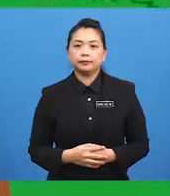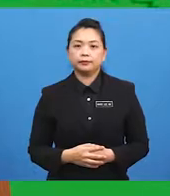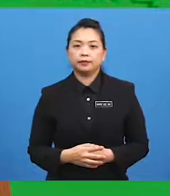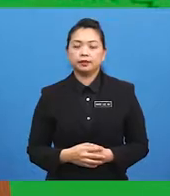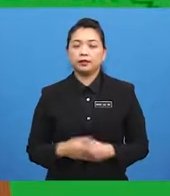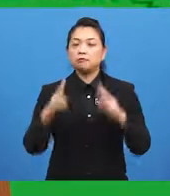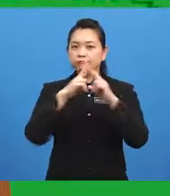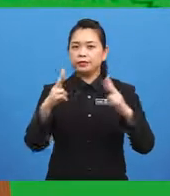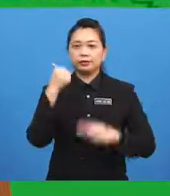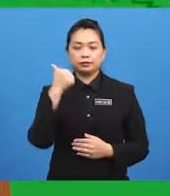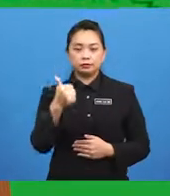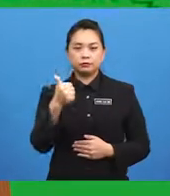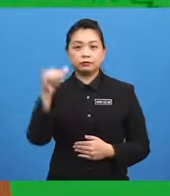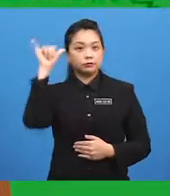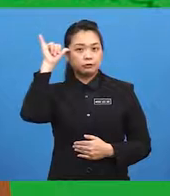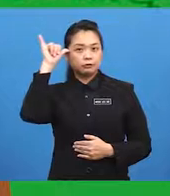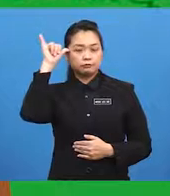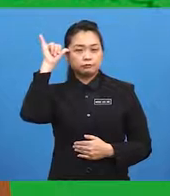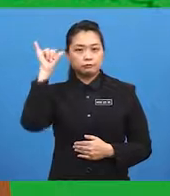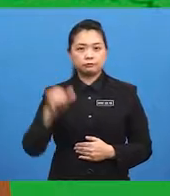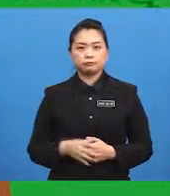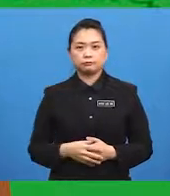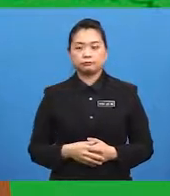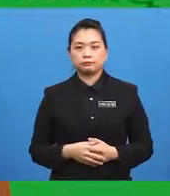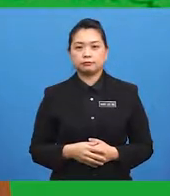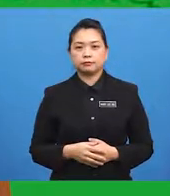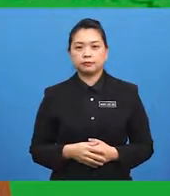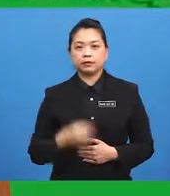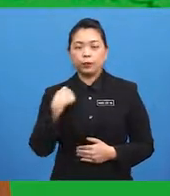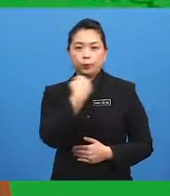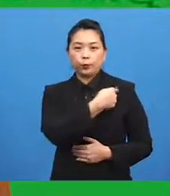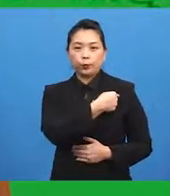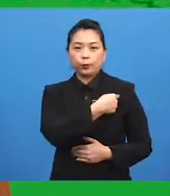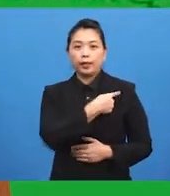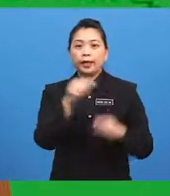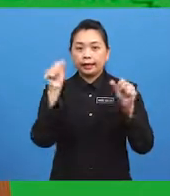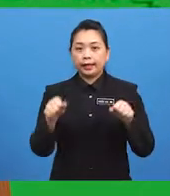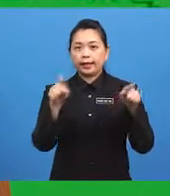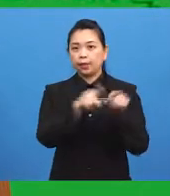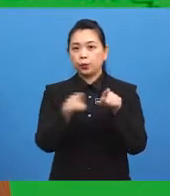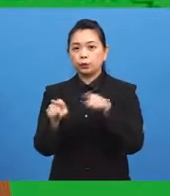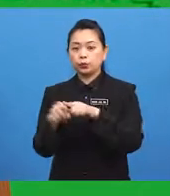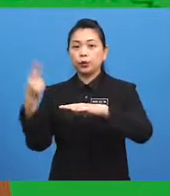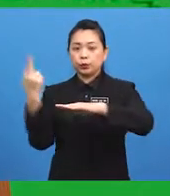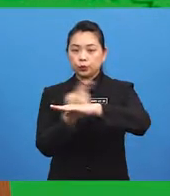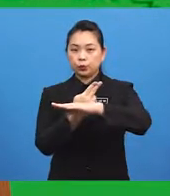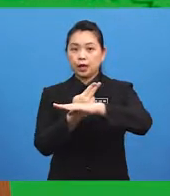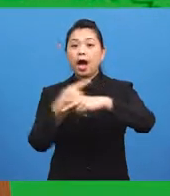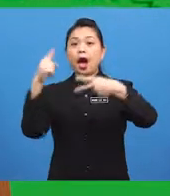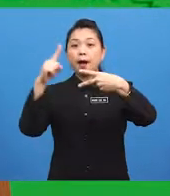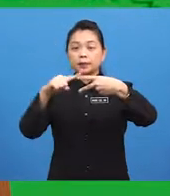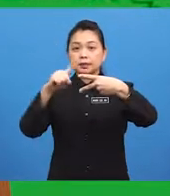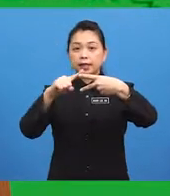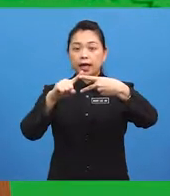Very good, YOLO! We... ...can also use... ...upstairs...